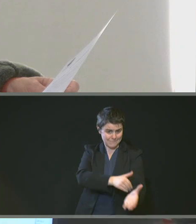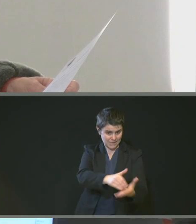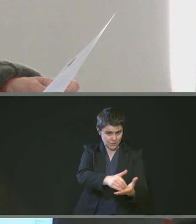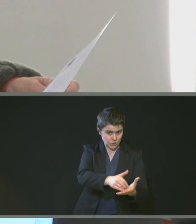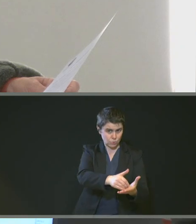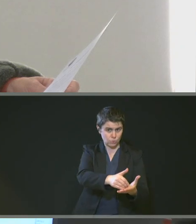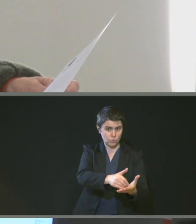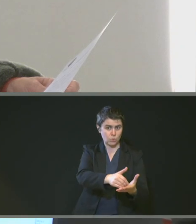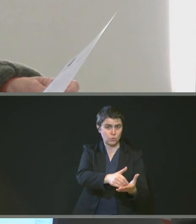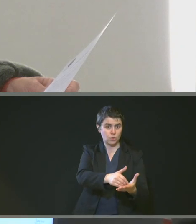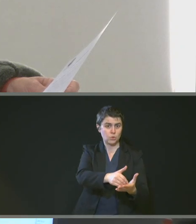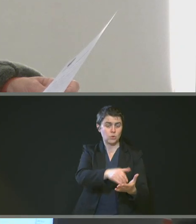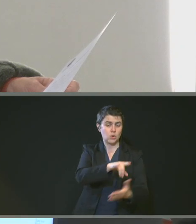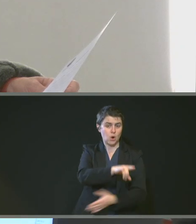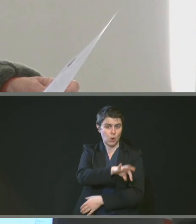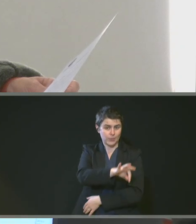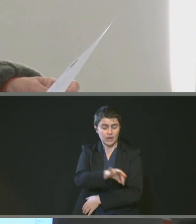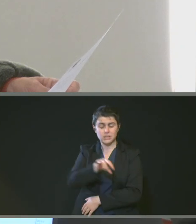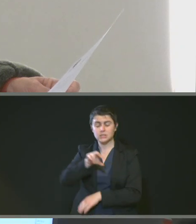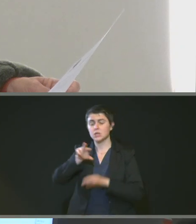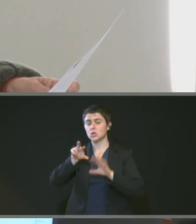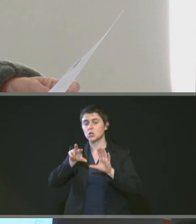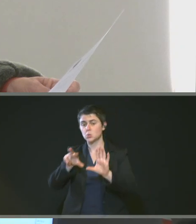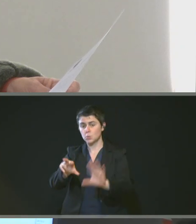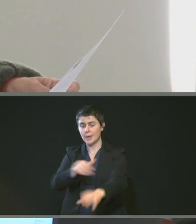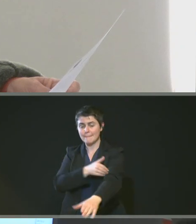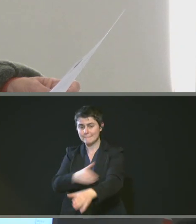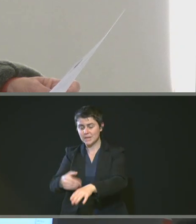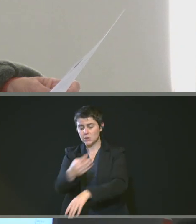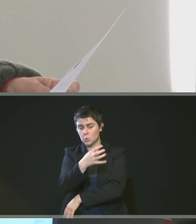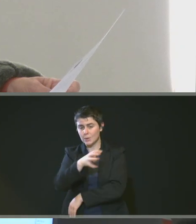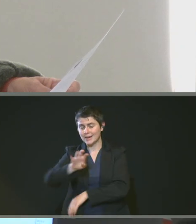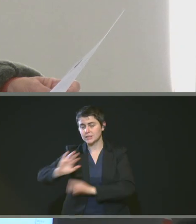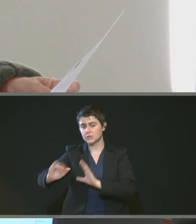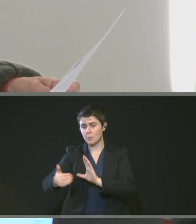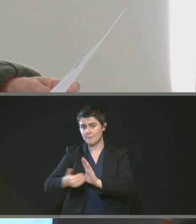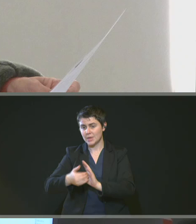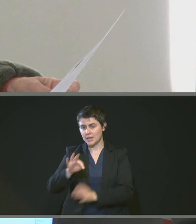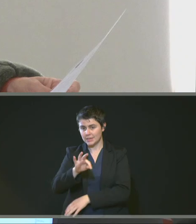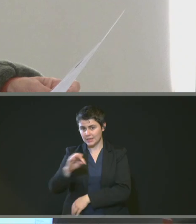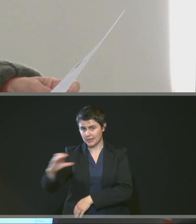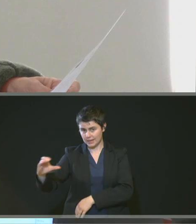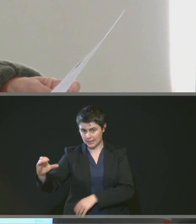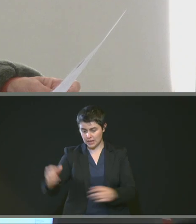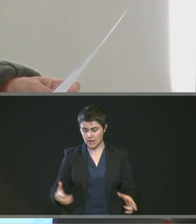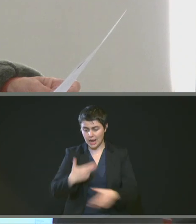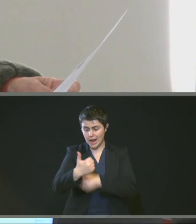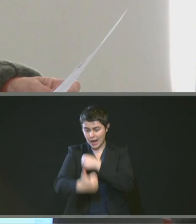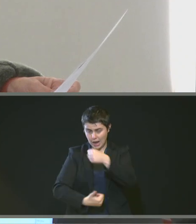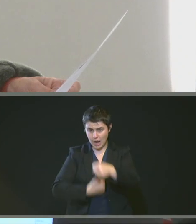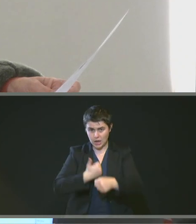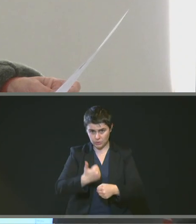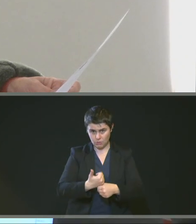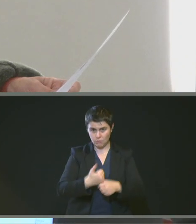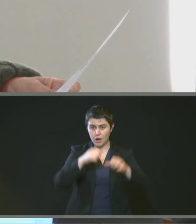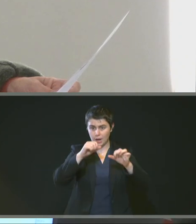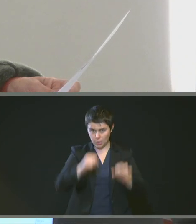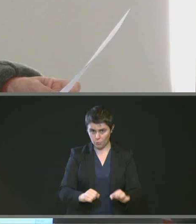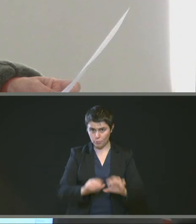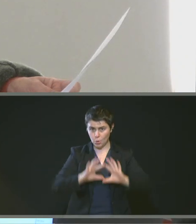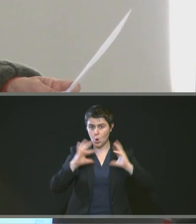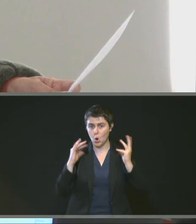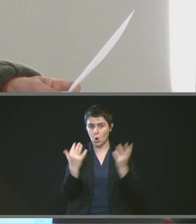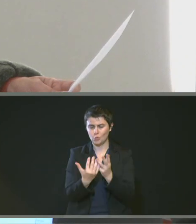400 000 euros TTC. Voilà. Une durée du marché un an renouvelable trois fois, donc quatre ans